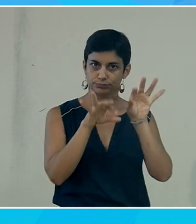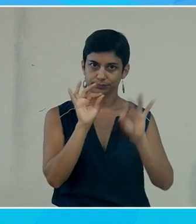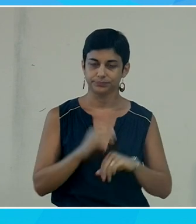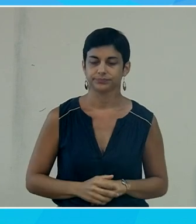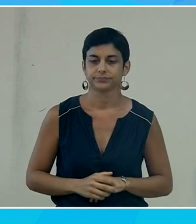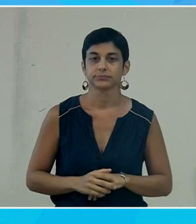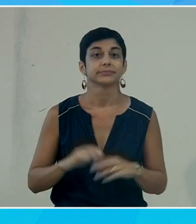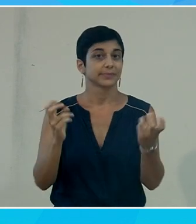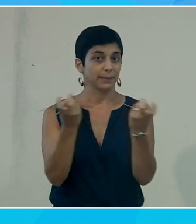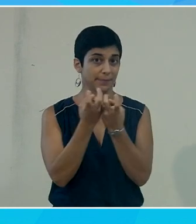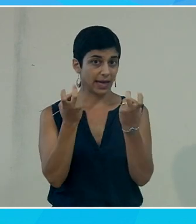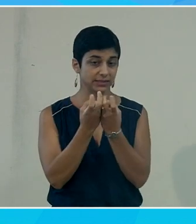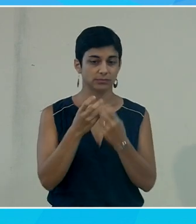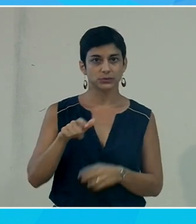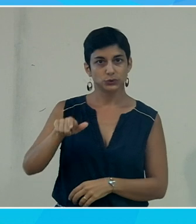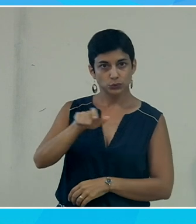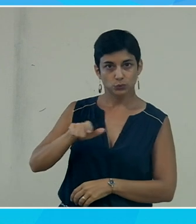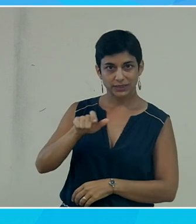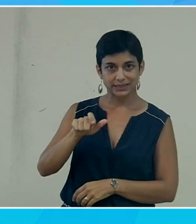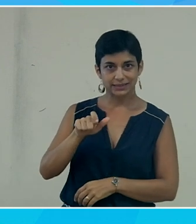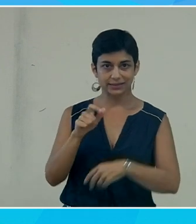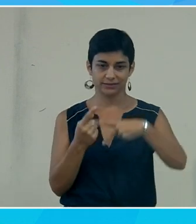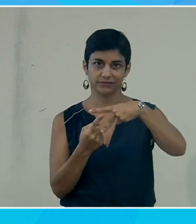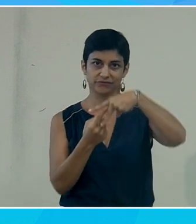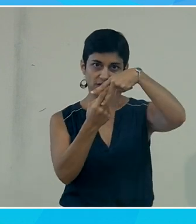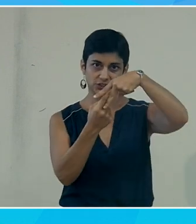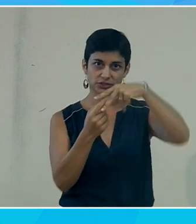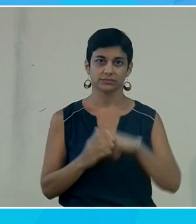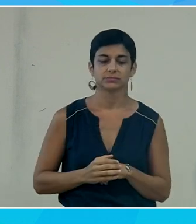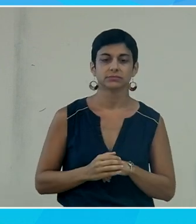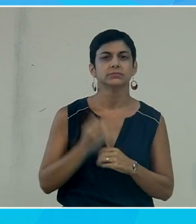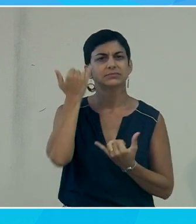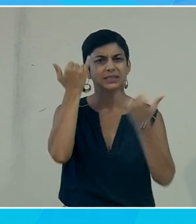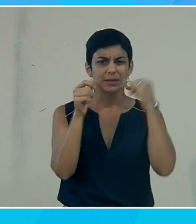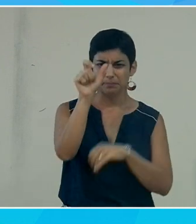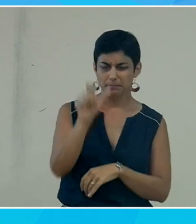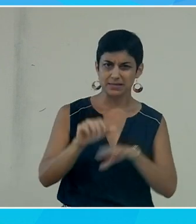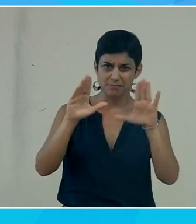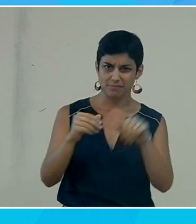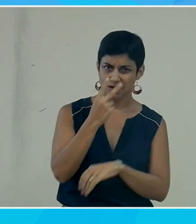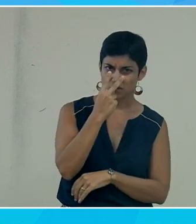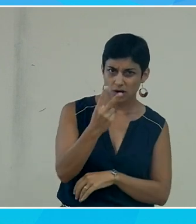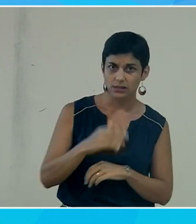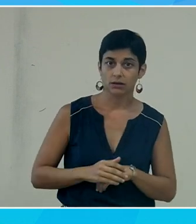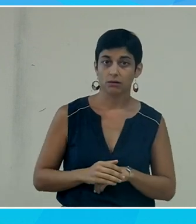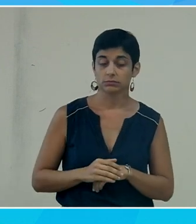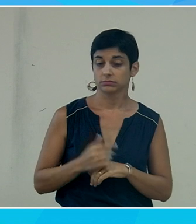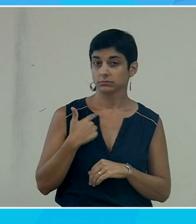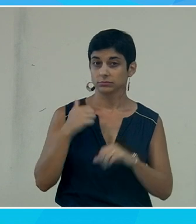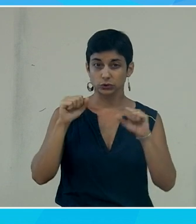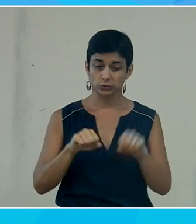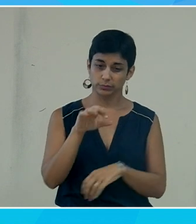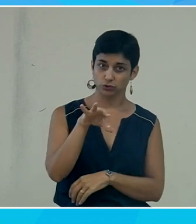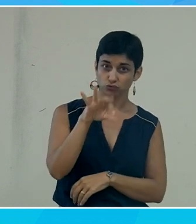Prenons, par exemple, le pointeur de la souris. Imaginons quelqu'un de malvoyant. J'ai la possibilité d'augmenter de façon très